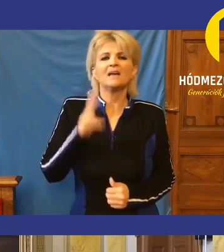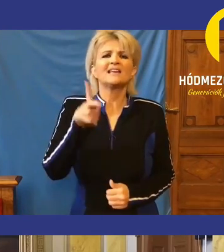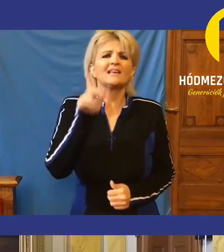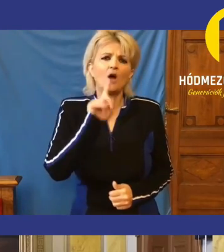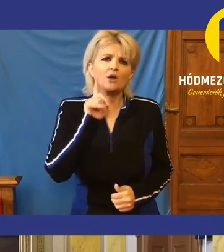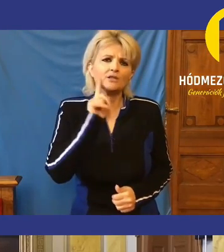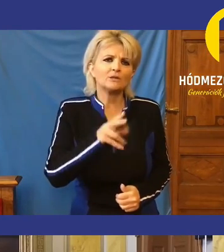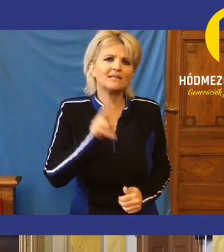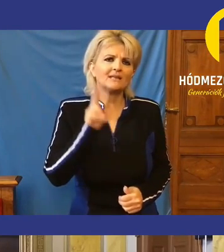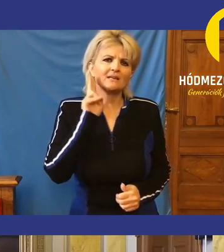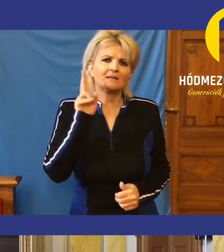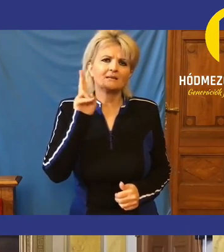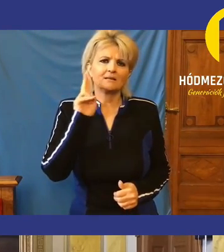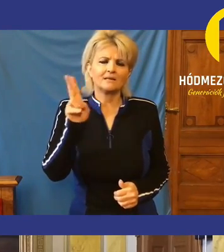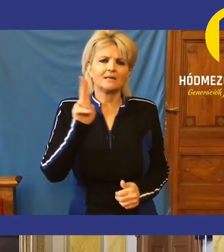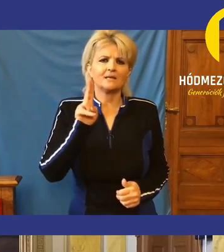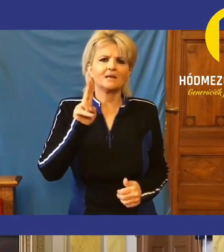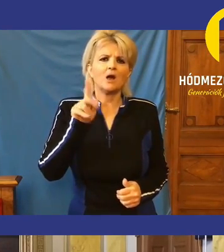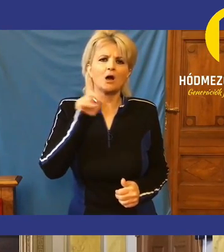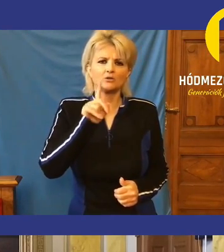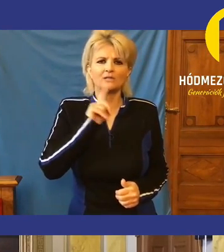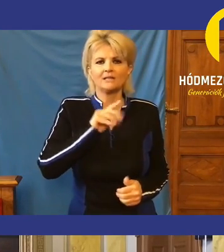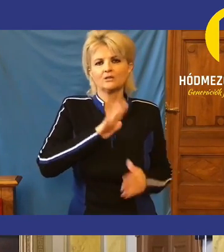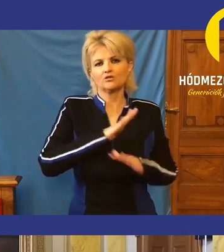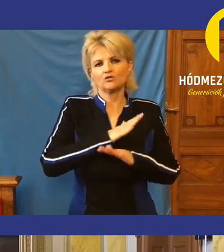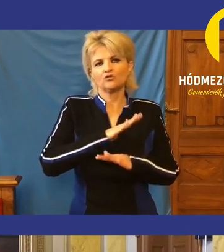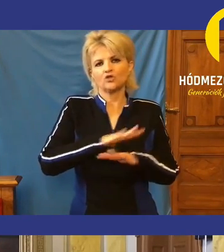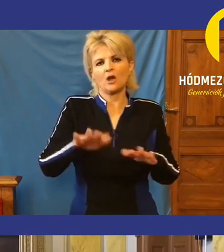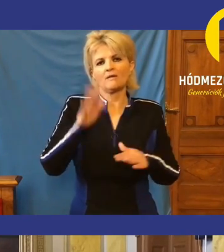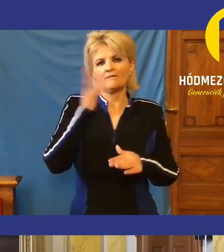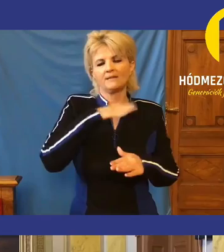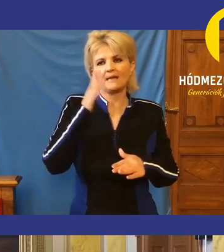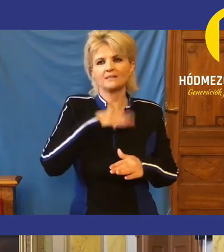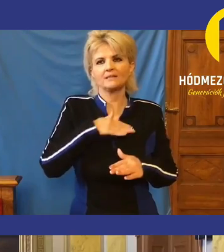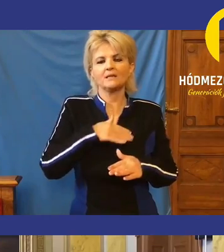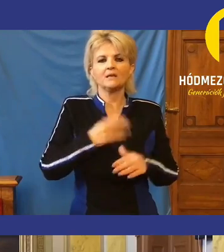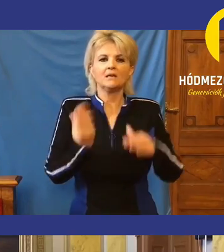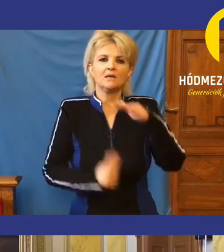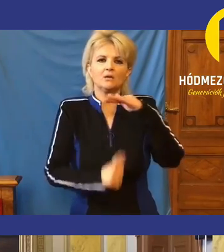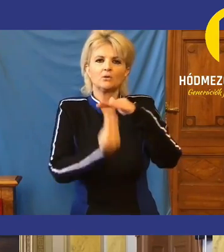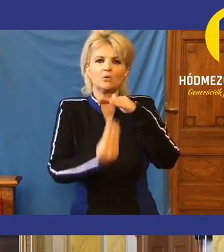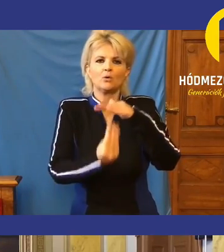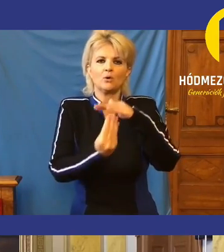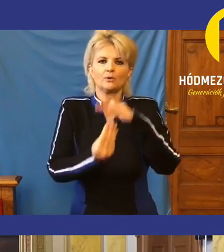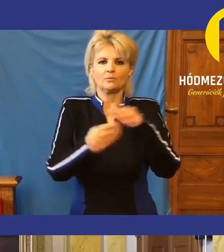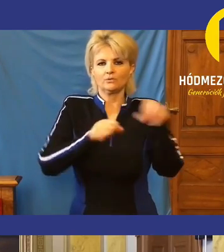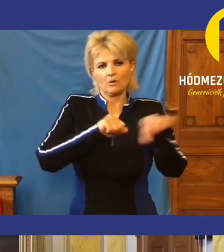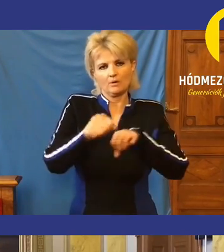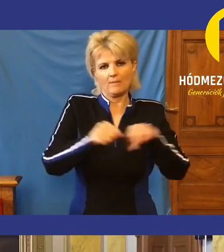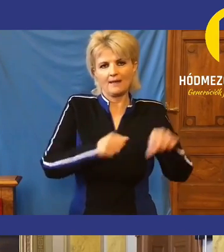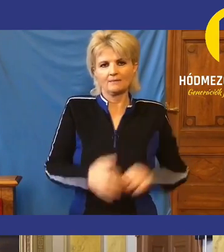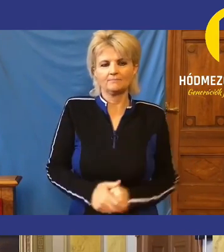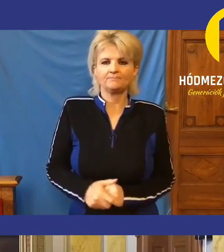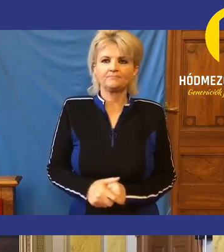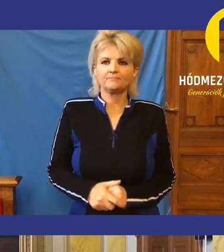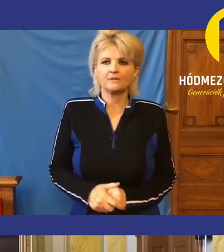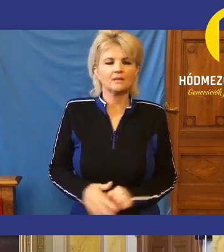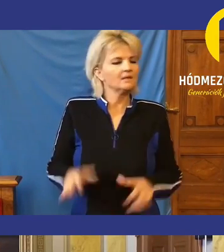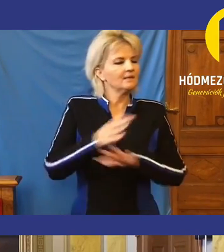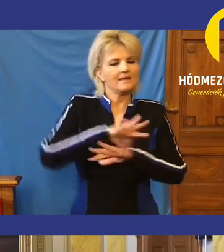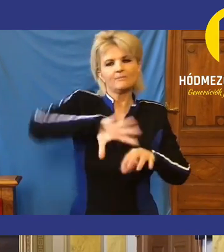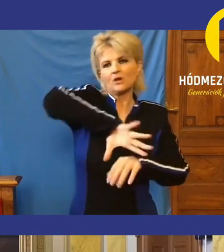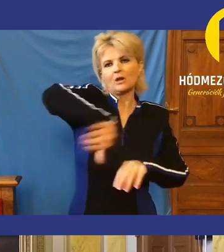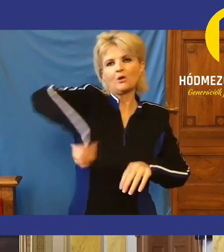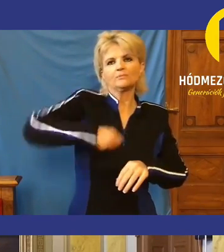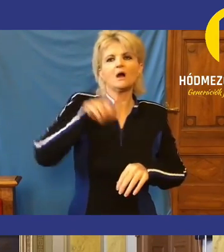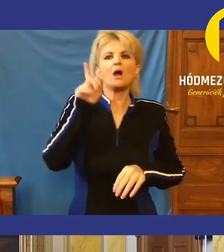hazudik? Ki az, aki csúsztat? Csak a Fidesz. Ezeréves történelmünk legkorruptabb kormánya. És nem csak lopnak,